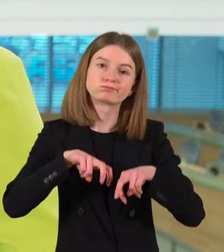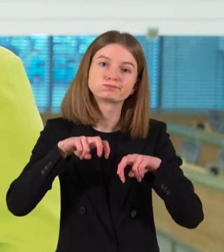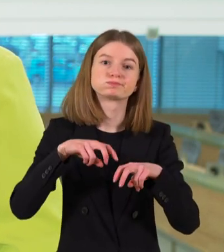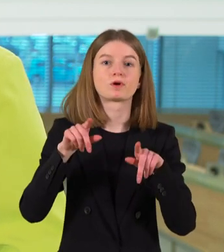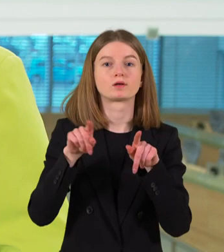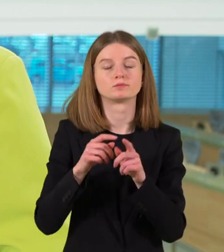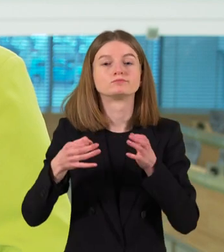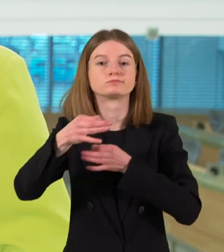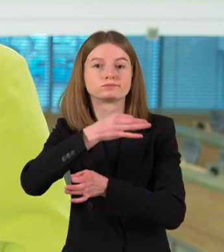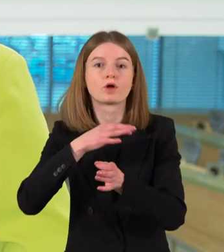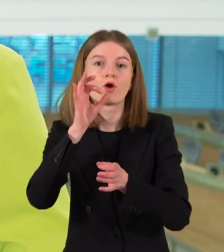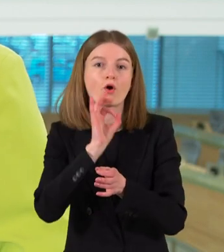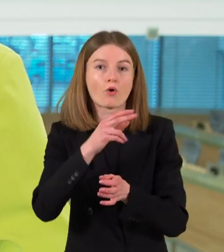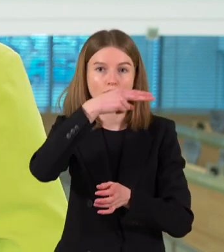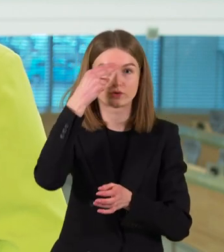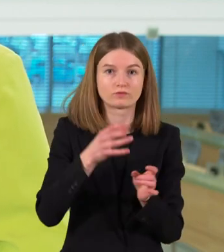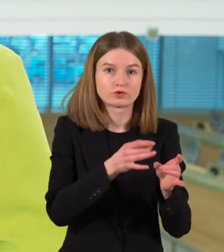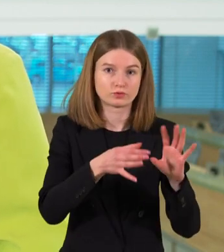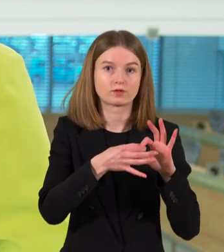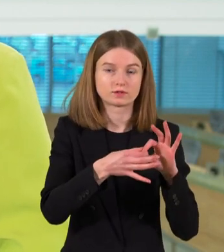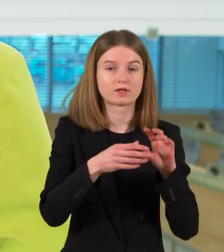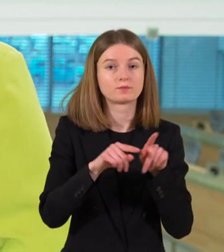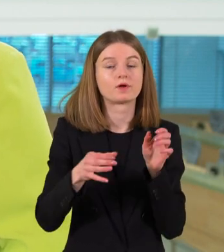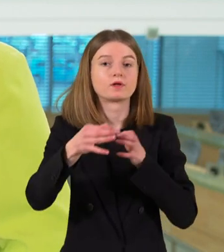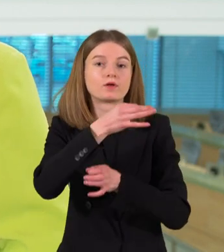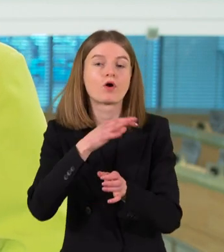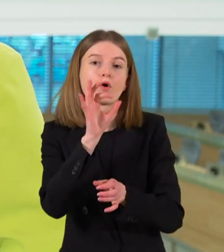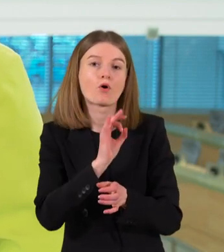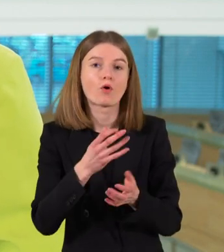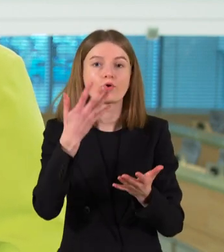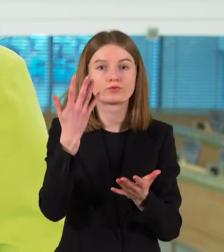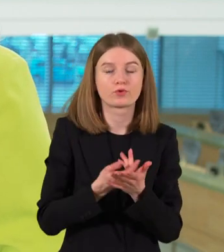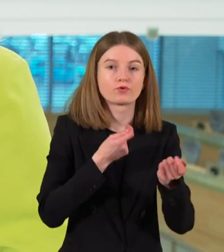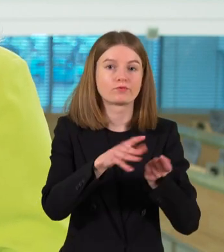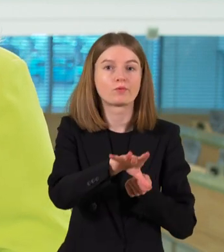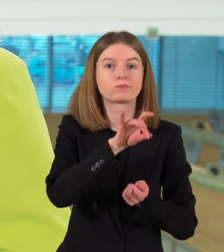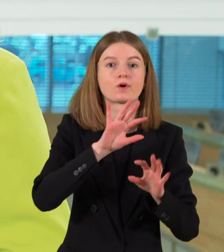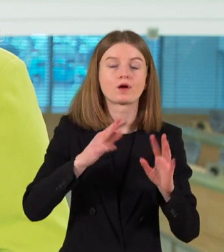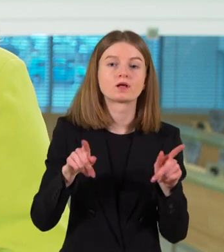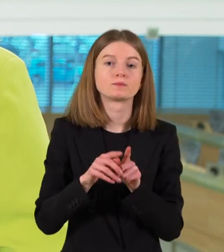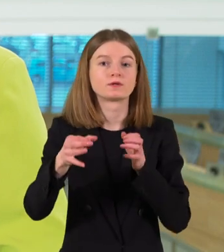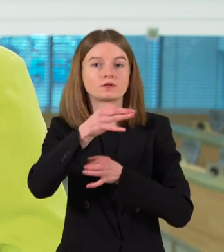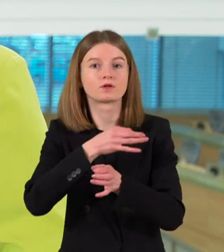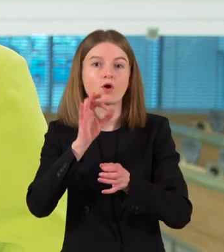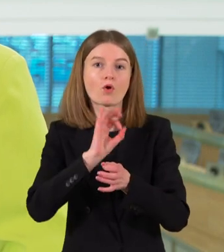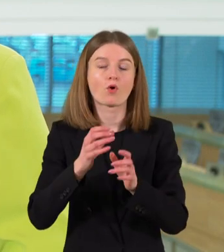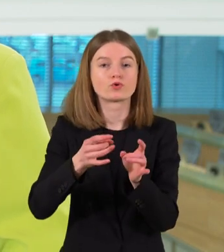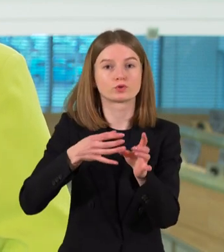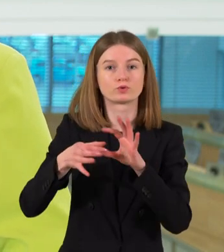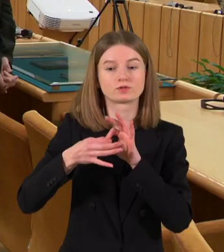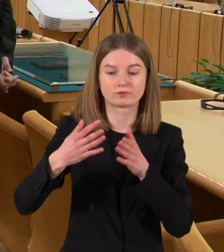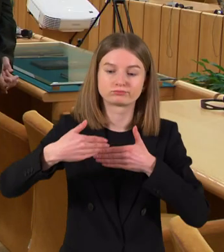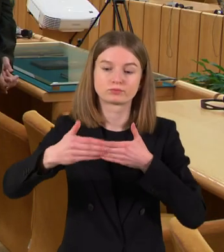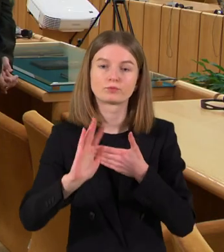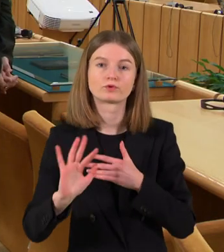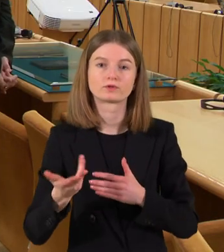visa Lietuva buvo, yra galutinės pergalės.